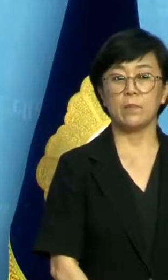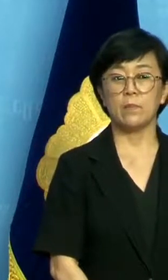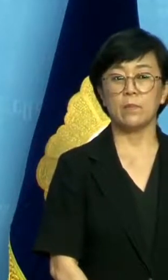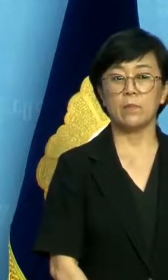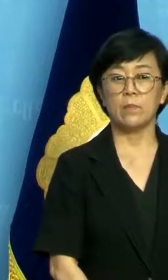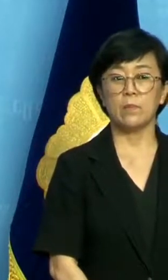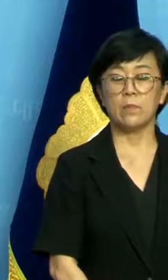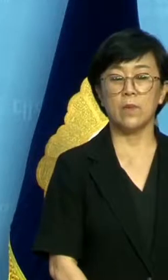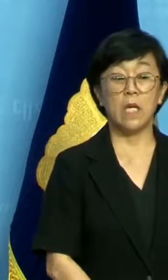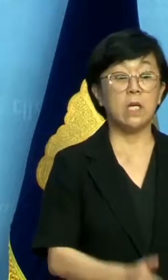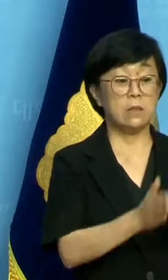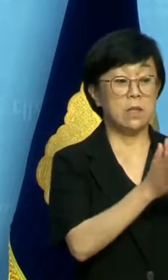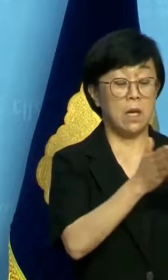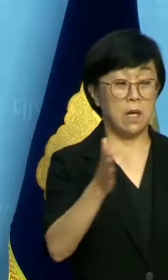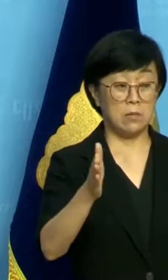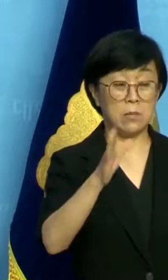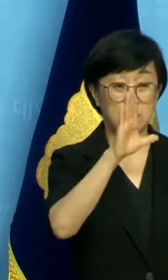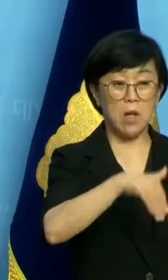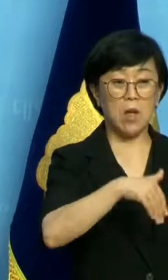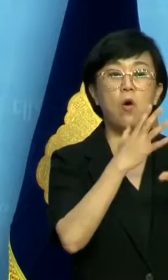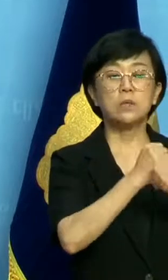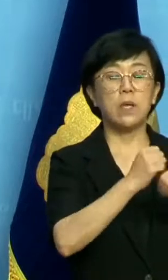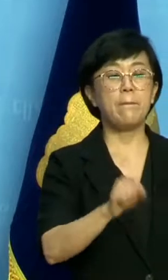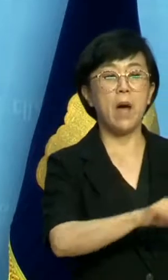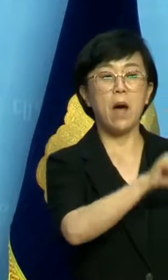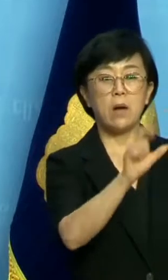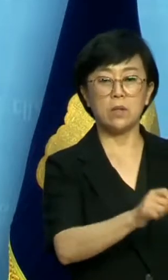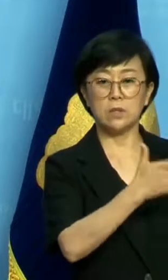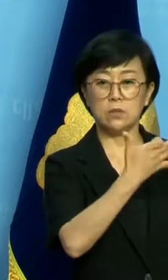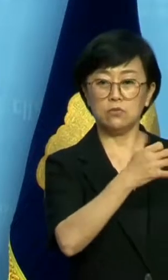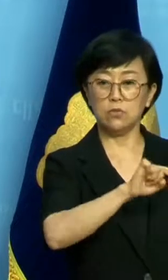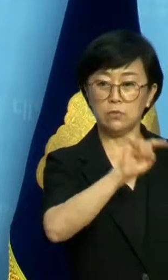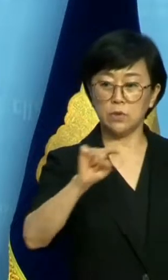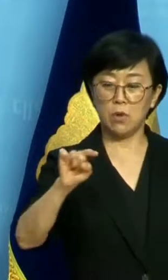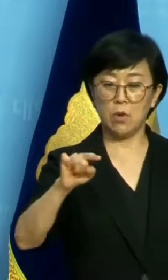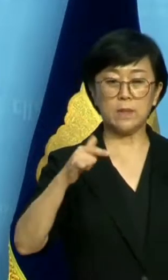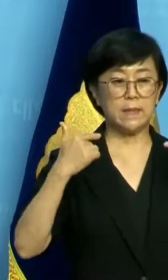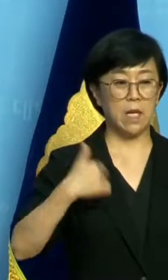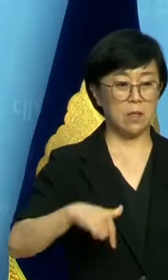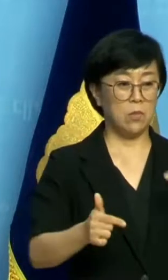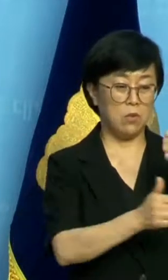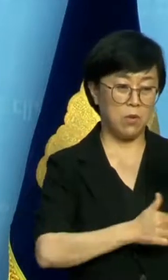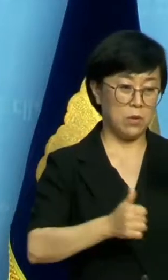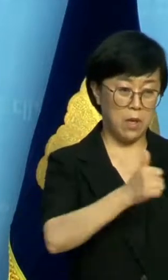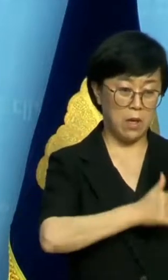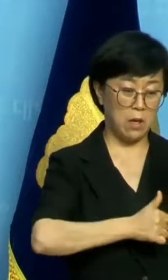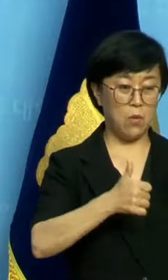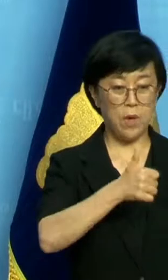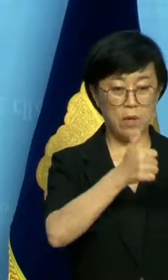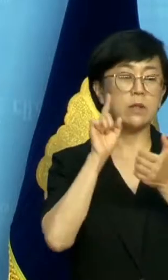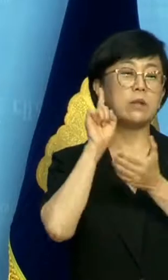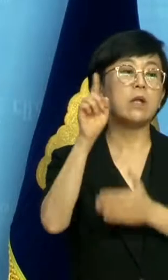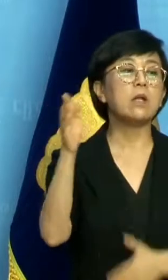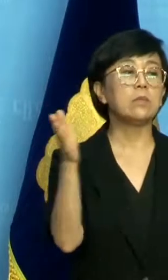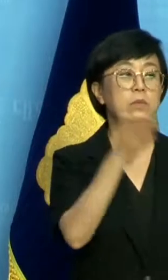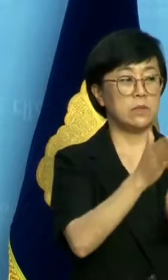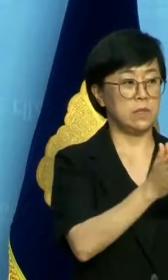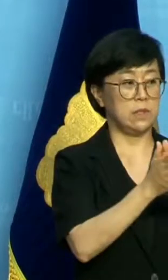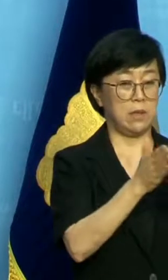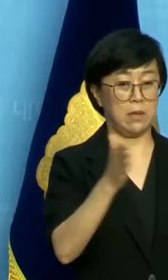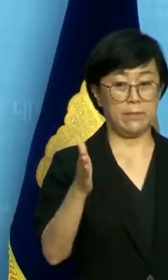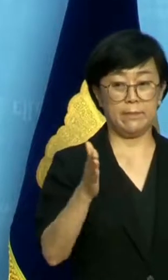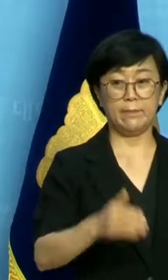시행 시기는 8월 19일 상임위원회 회의와 마찬가지로 내일부터 진행되겠습니다